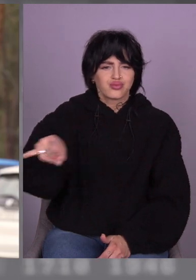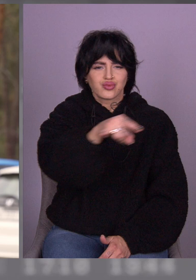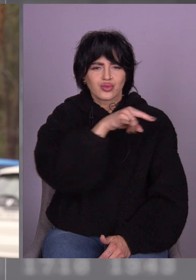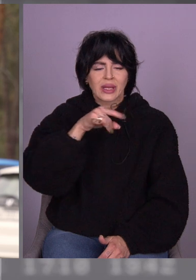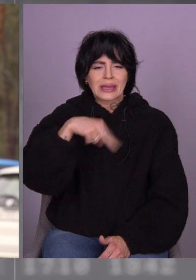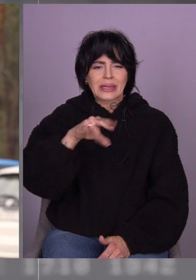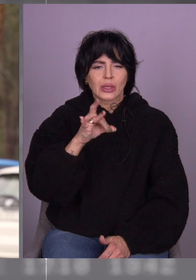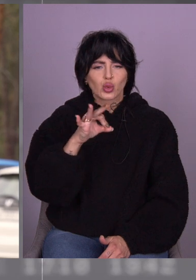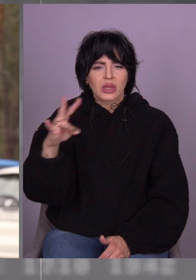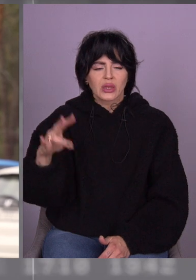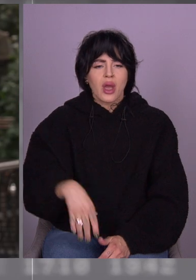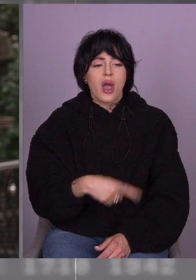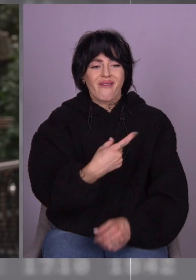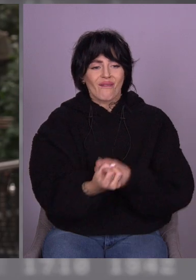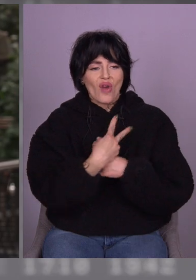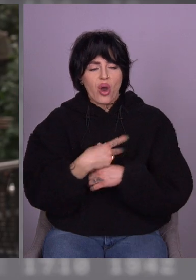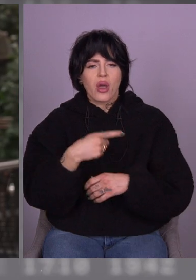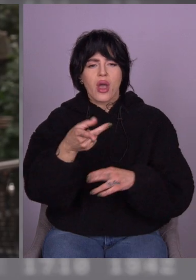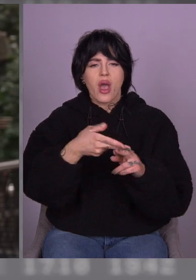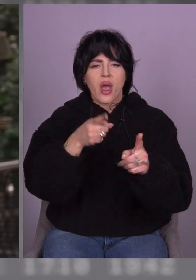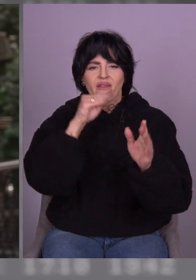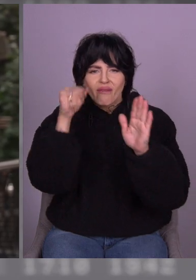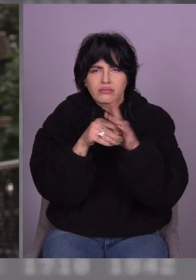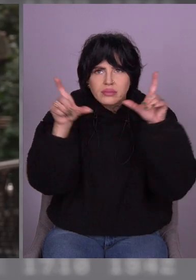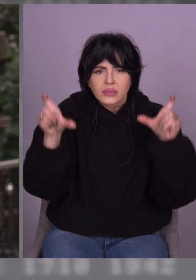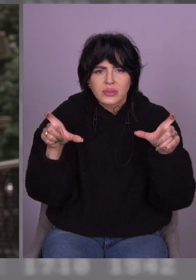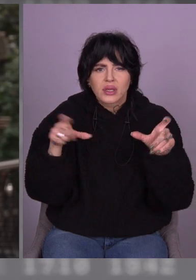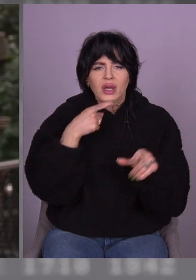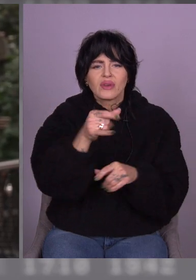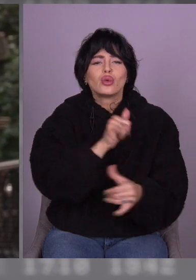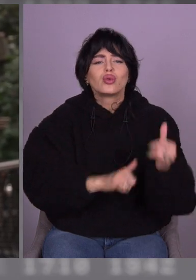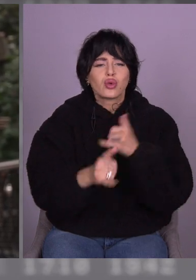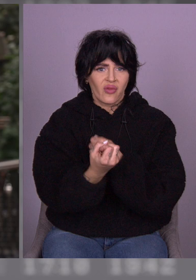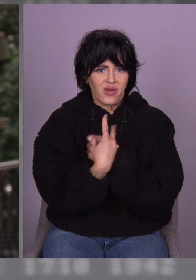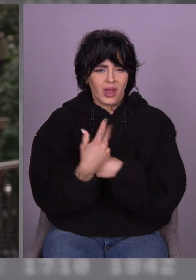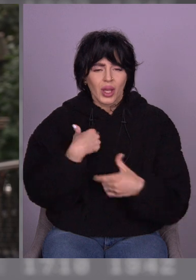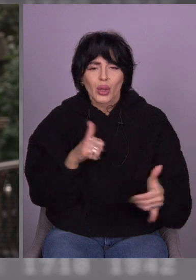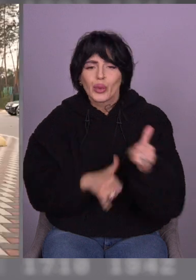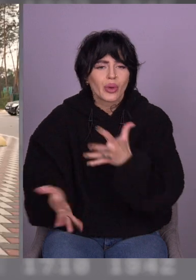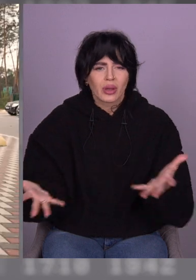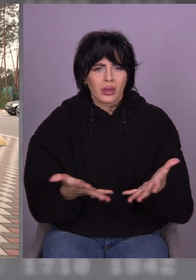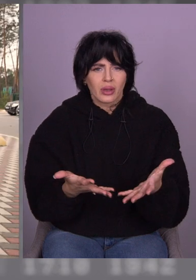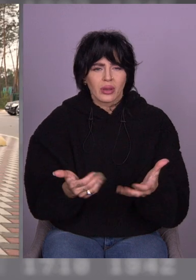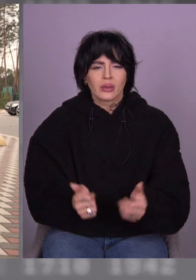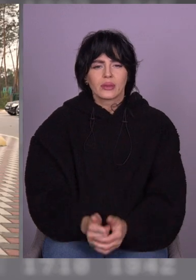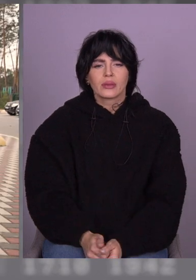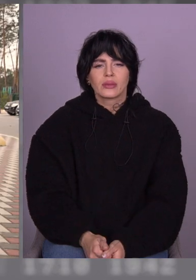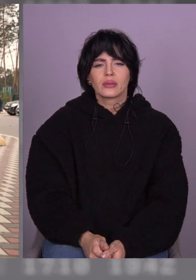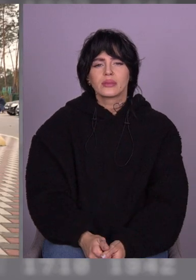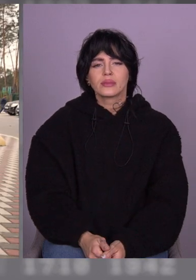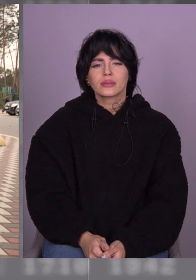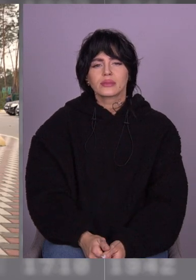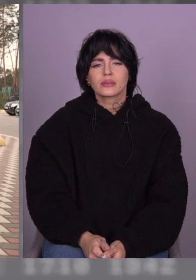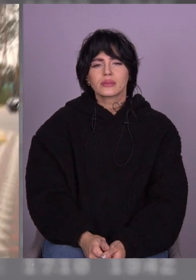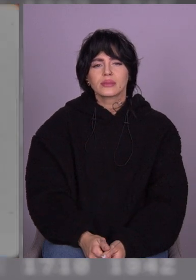сюди, а нас вигнали. Я кажу, що ж ти робиш? Куди ж ти виганяєш наші так буром на нього? А він так під мухою,